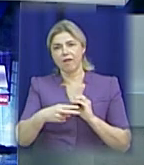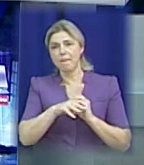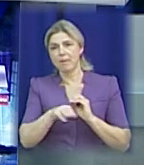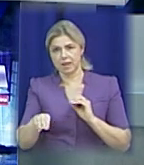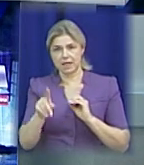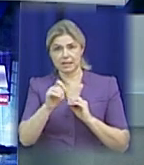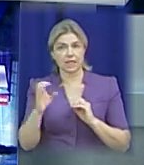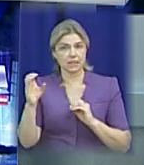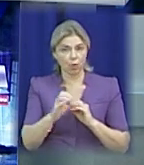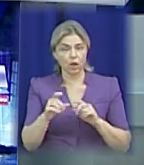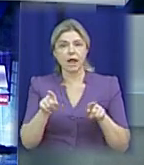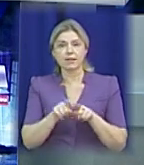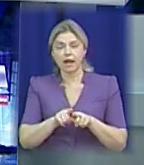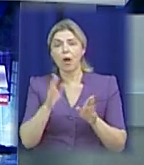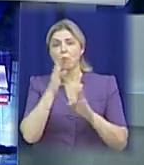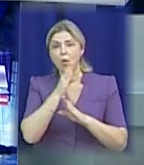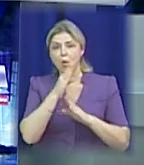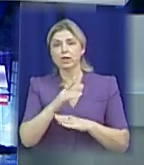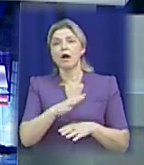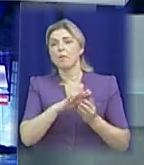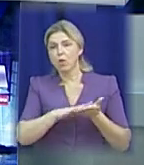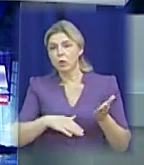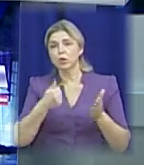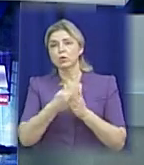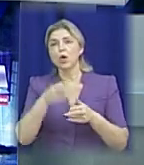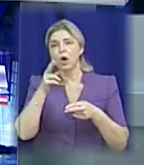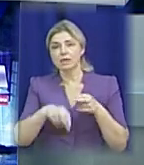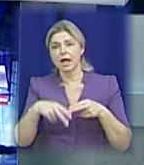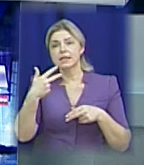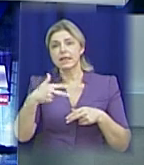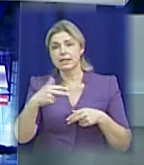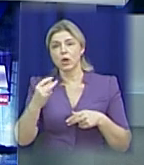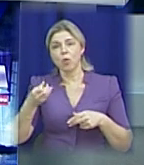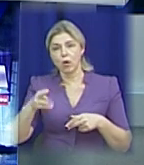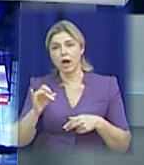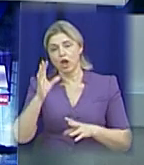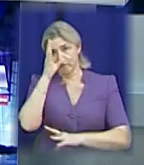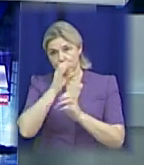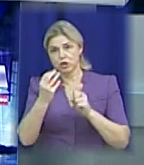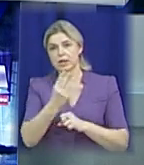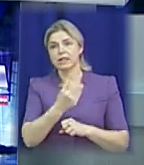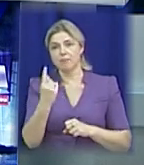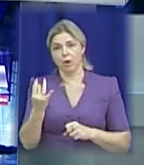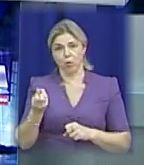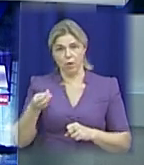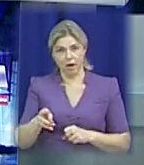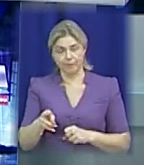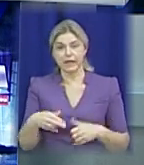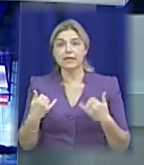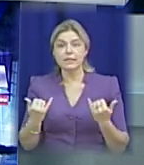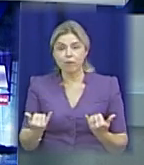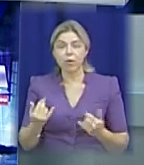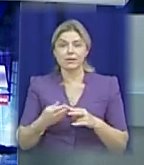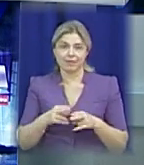секунду. Даний прогноз зберігатиметься до кінця 30 липня та вночі 31 липня. І на сьогодні це